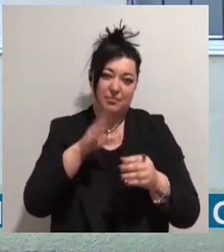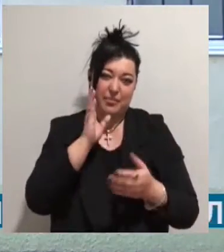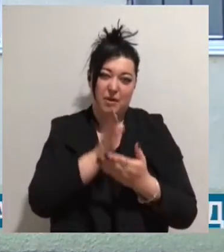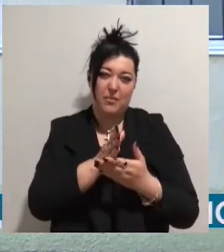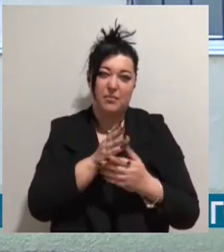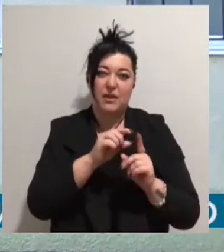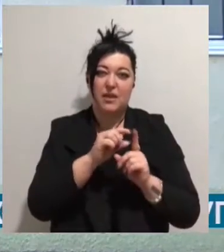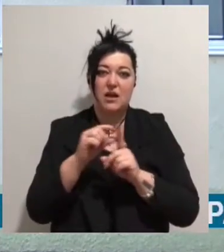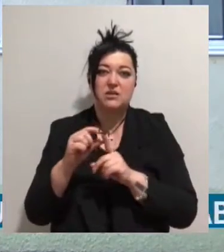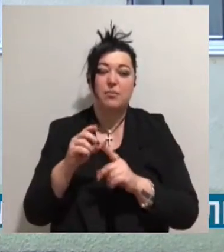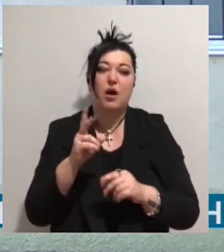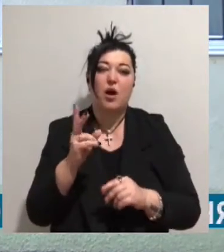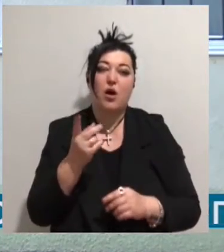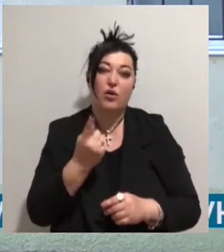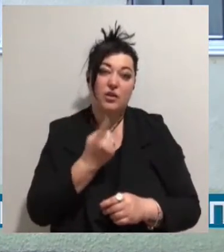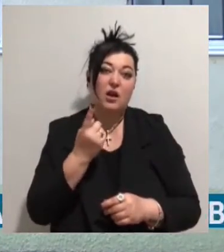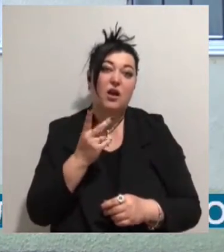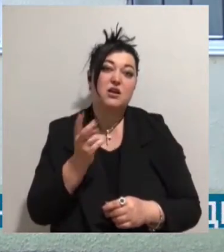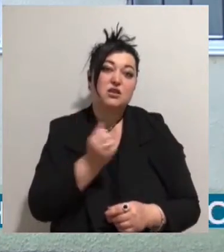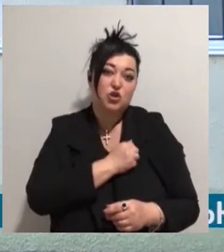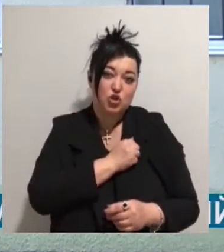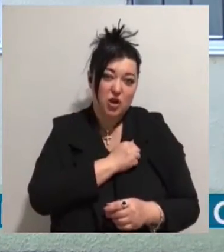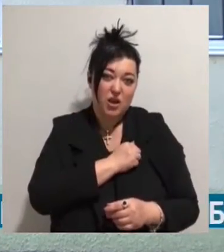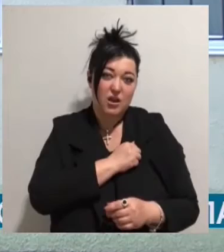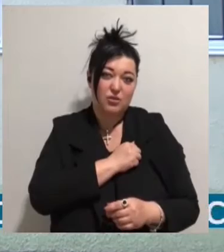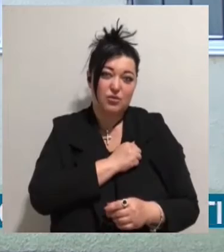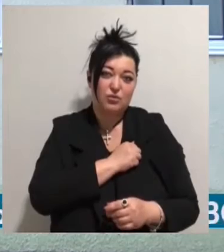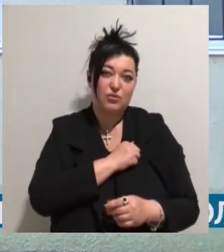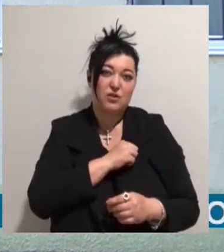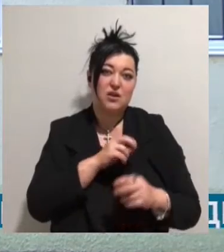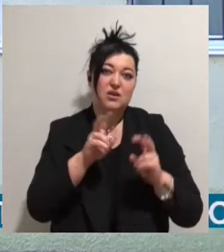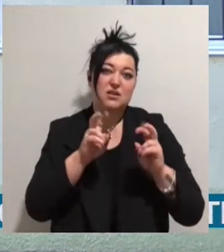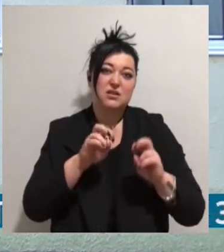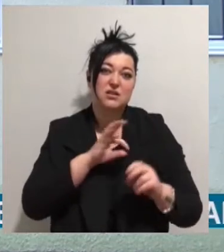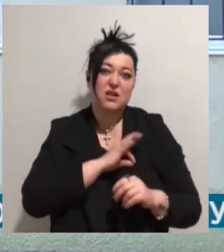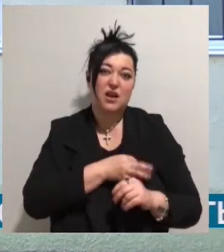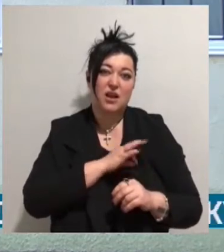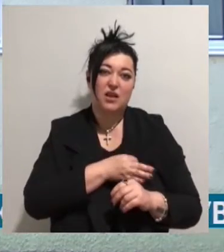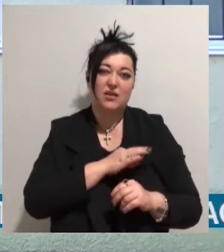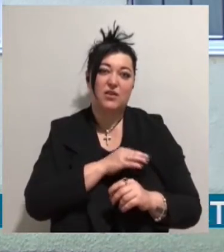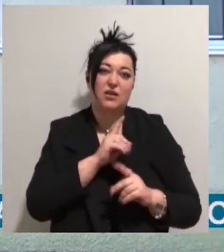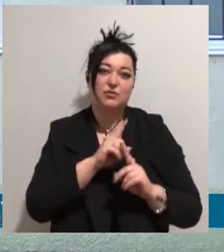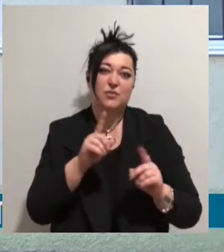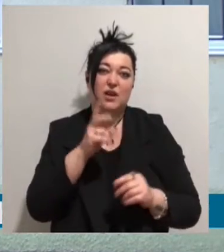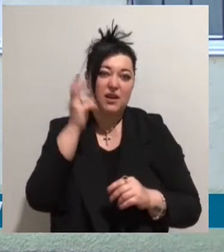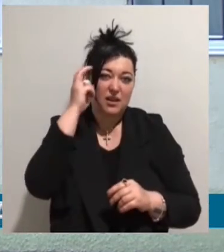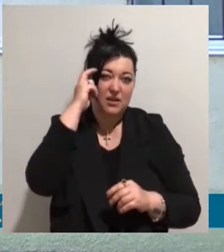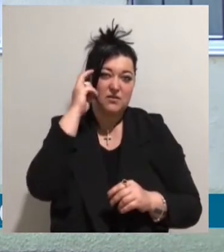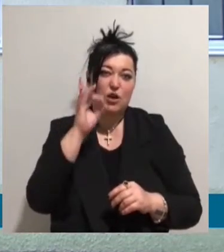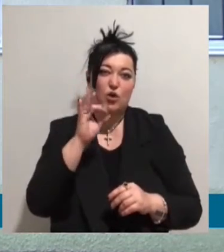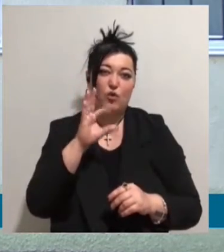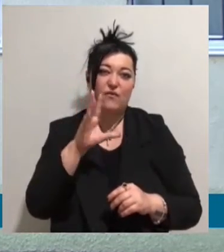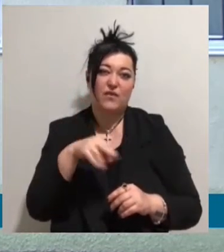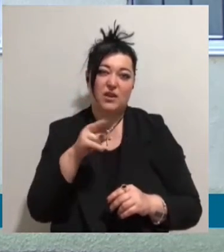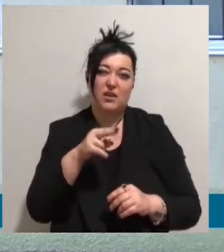сожалению, следователи, особенно следователи Киевского РОВД и следствия